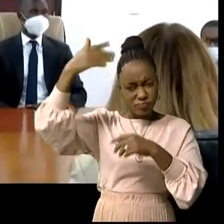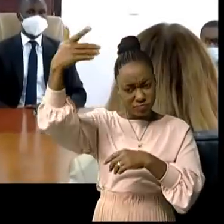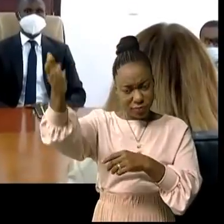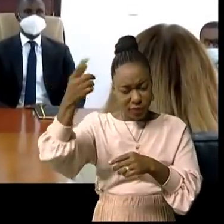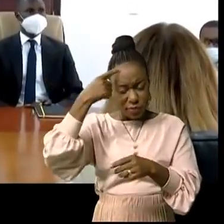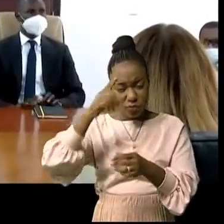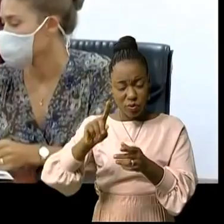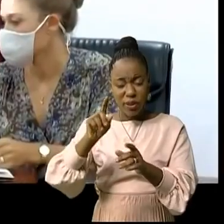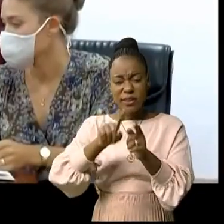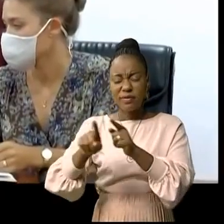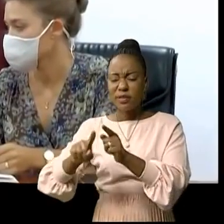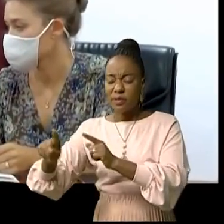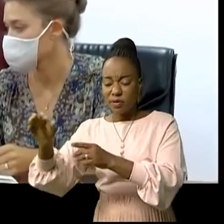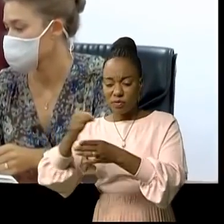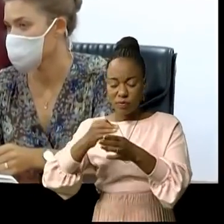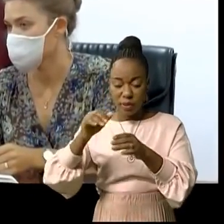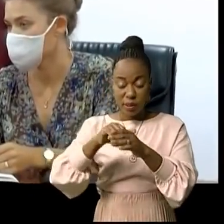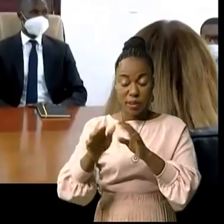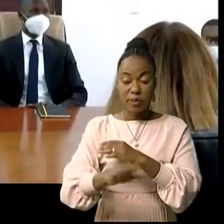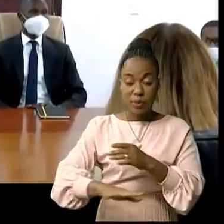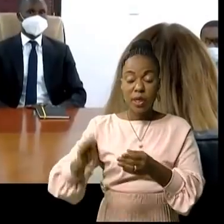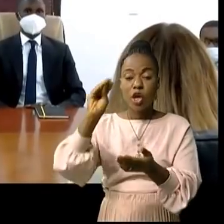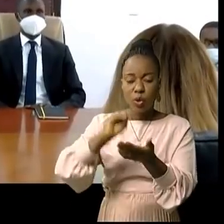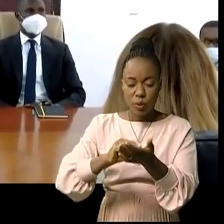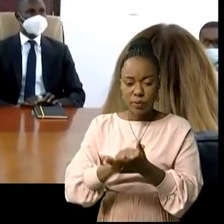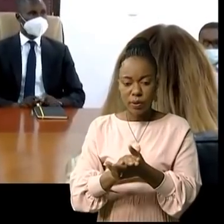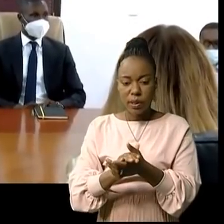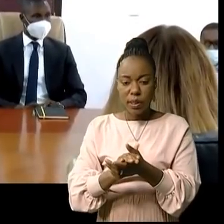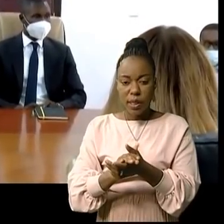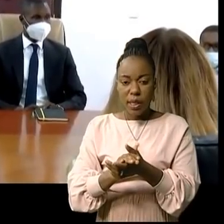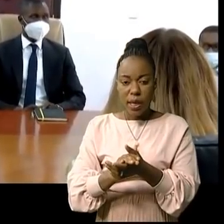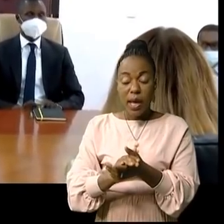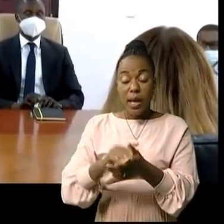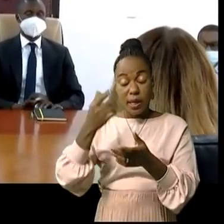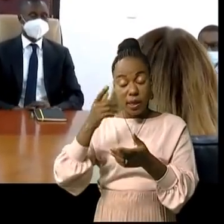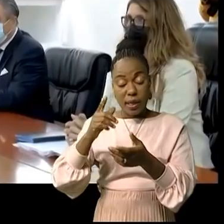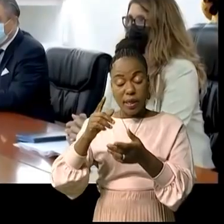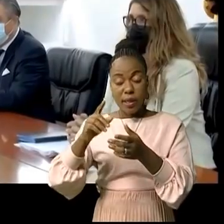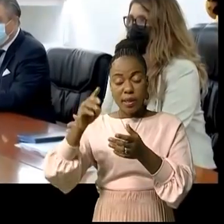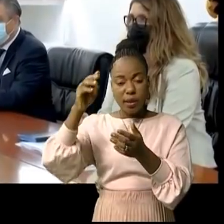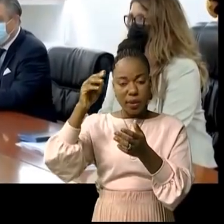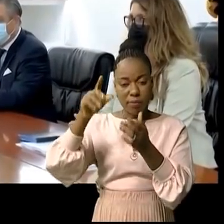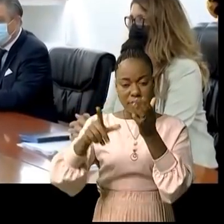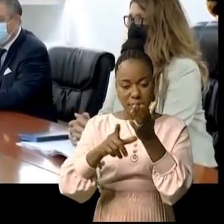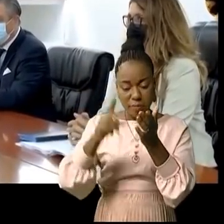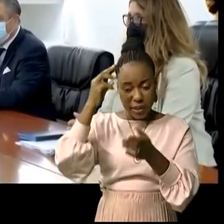'agenda des différentes réformes en cours au pays. Il faut noter que le numéro 2 de la diplomatie congolaise, Samia Doubango, a aussi